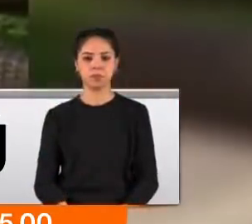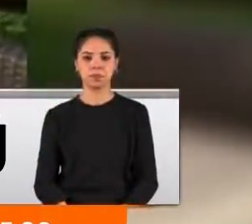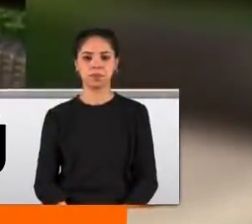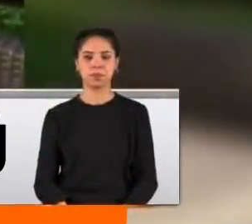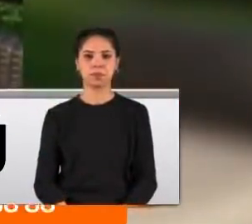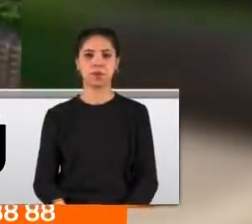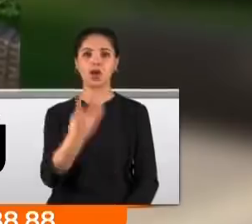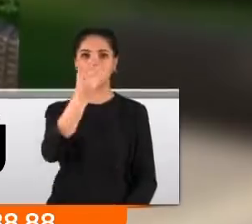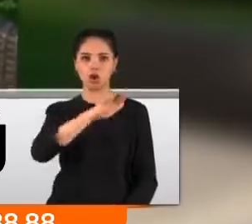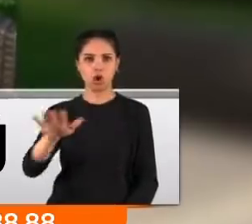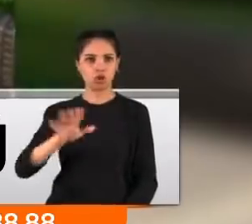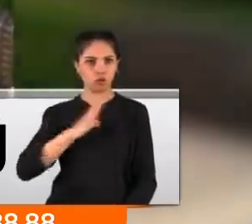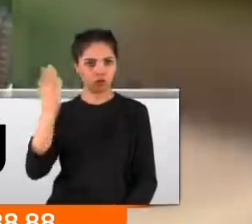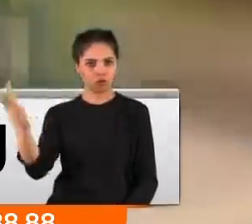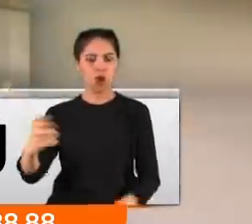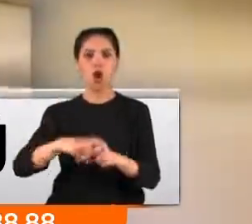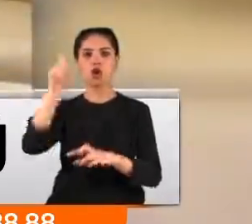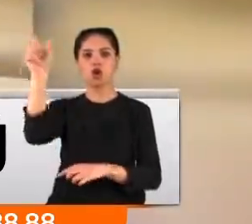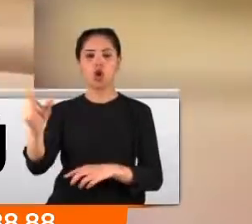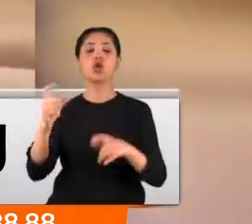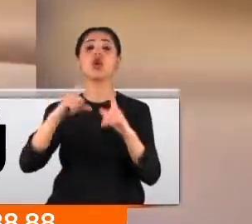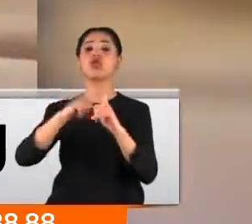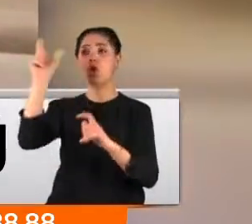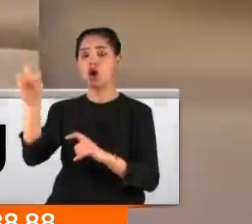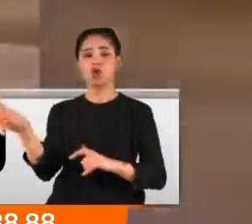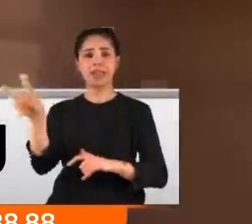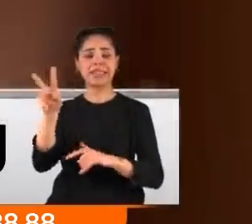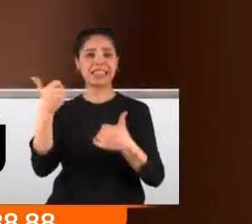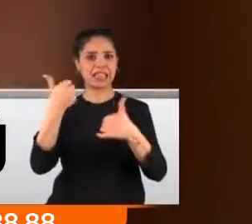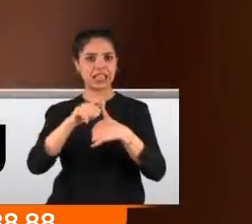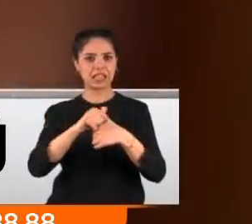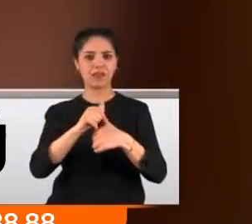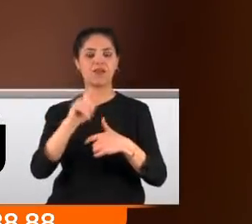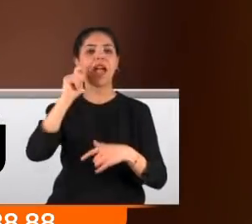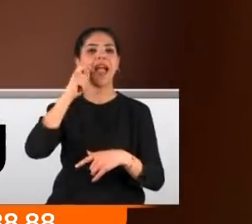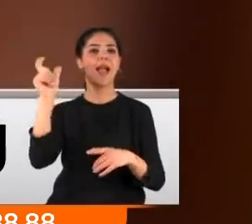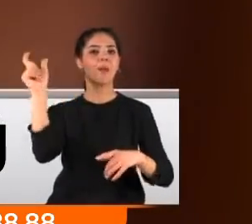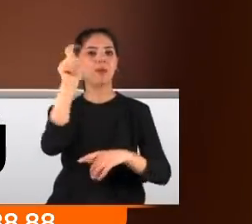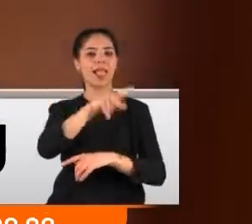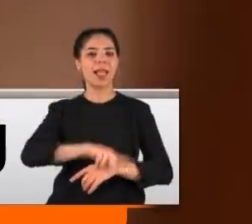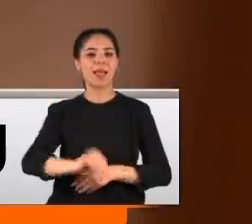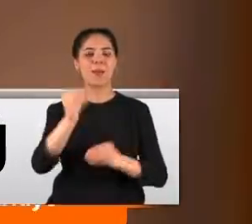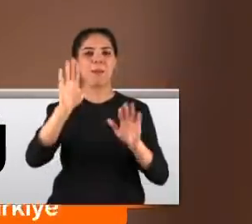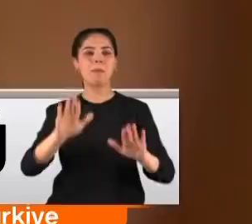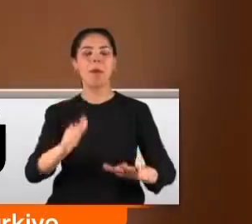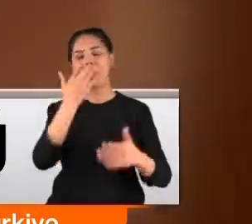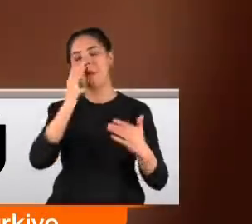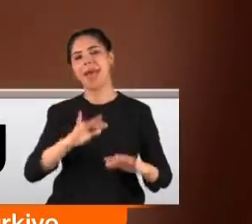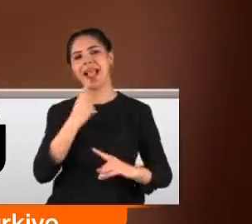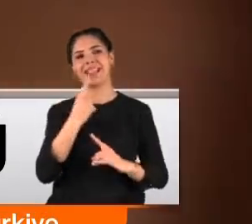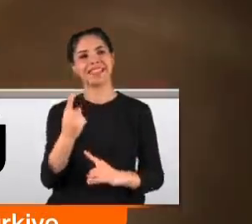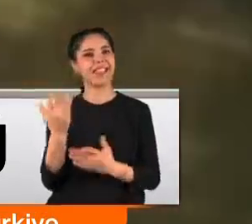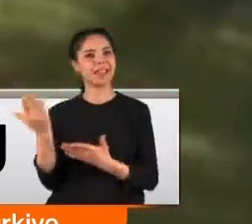Dört çocuğu olan Ronaldo ve Giorgina Rodriguez çifti Ekim ayında ikiz bebek beklediklerini paylaştıkları bu fotoğrafla